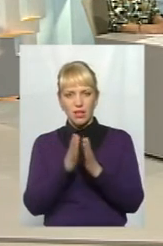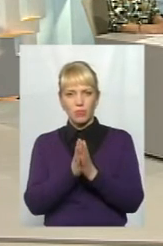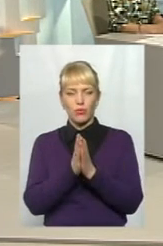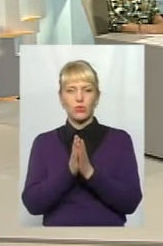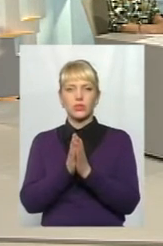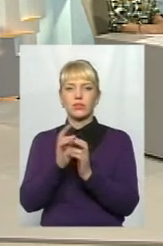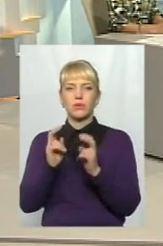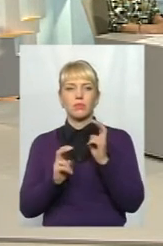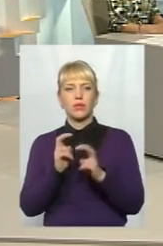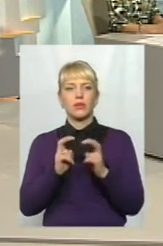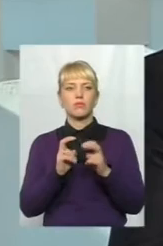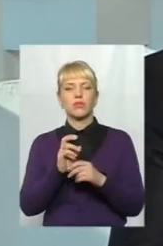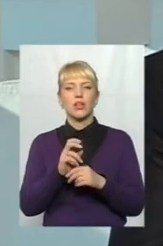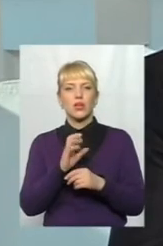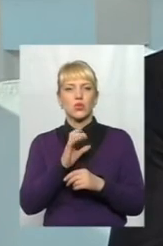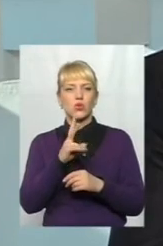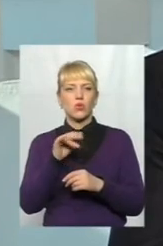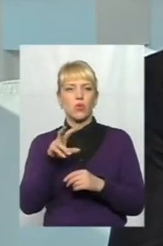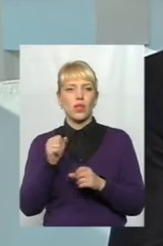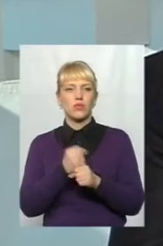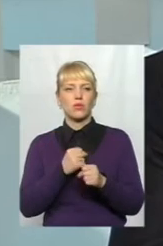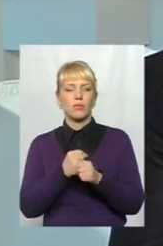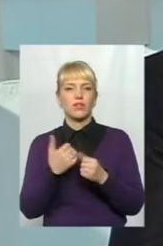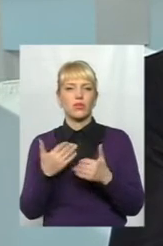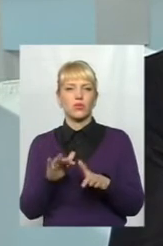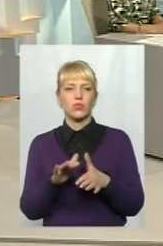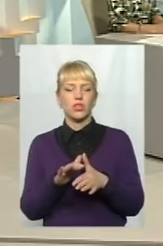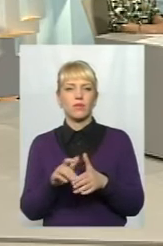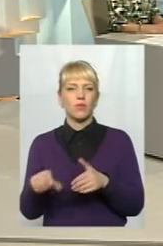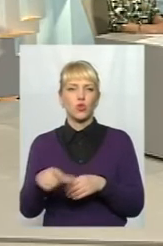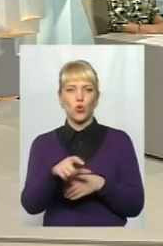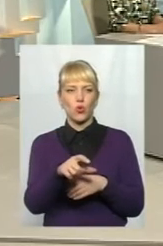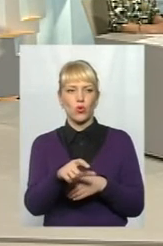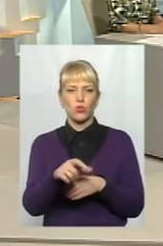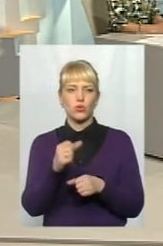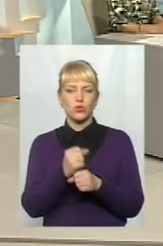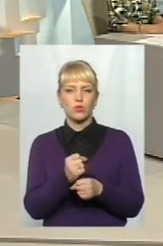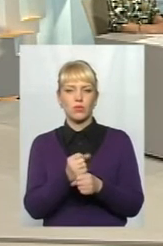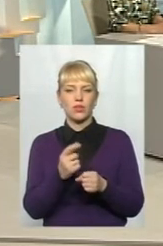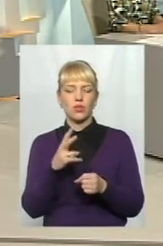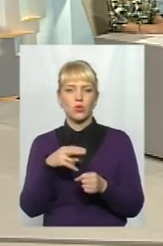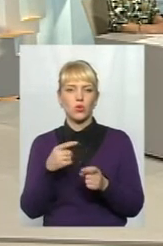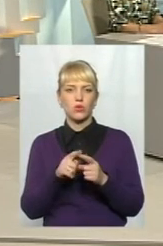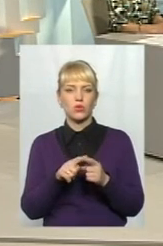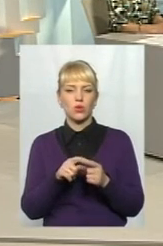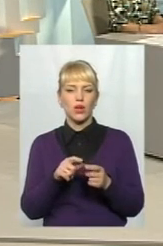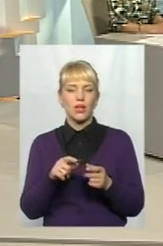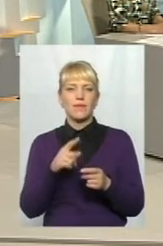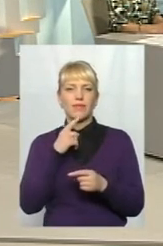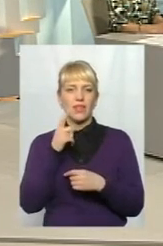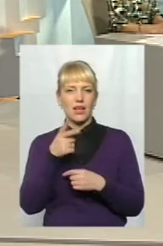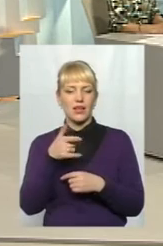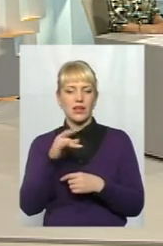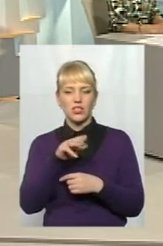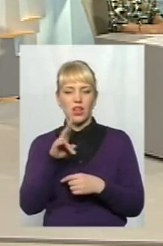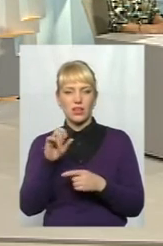підприємство «Корпус Кула», ми зробили вже дорогу до цього підприємства, на Дальніх Гречанах так само